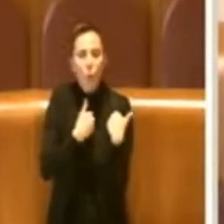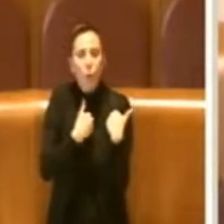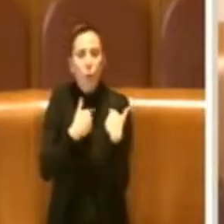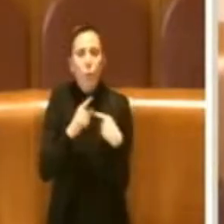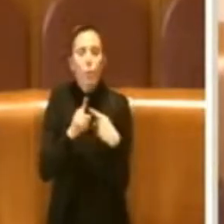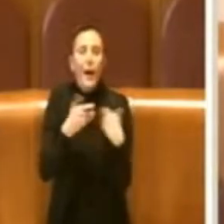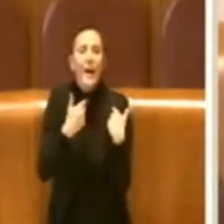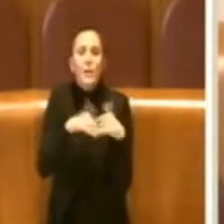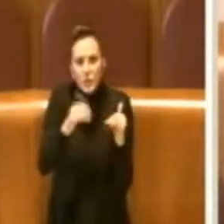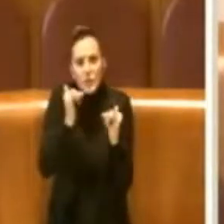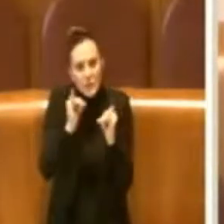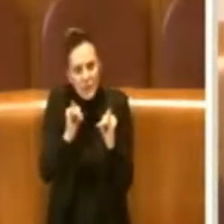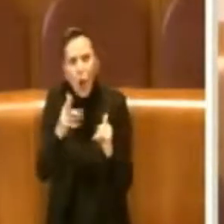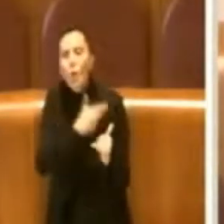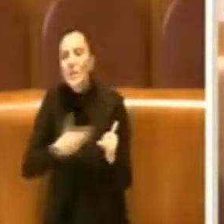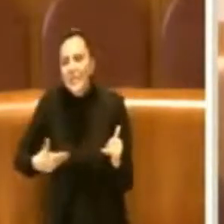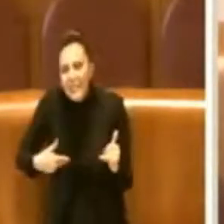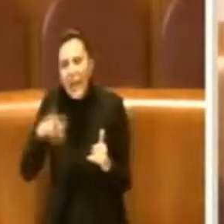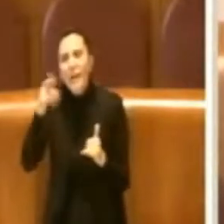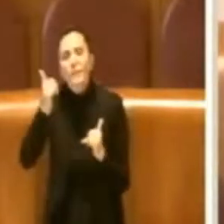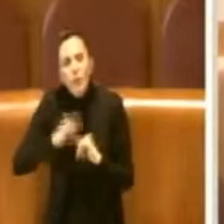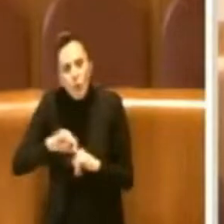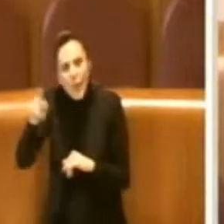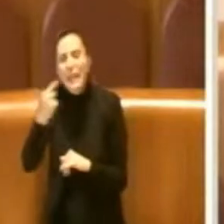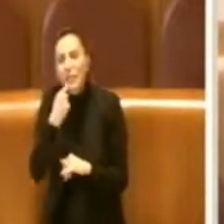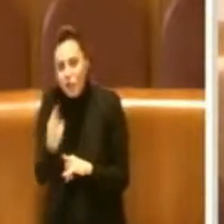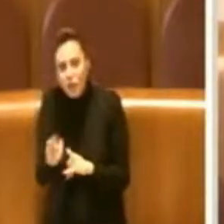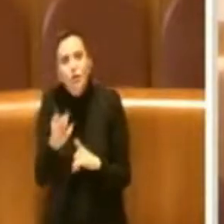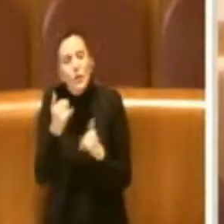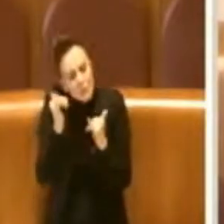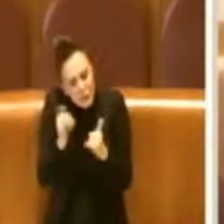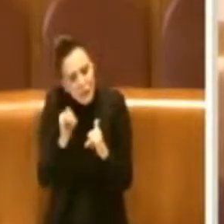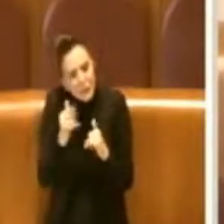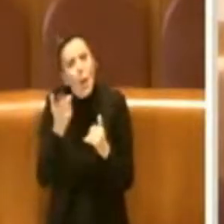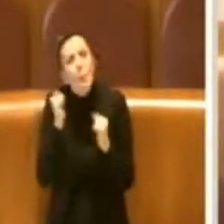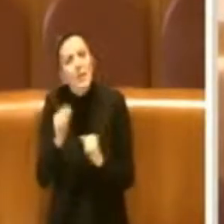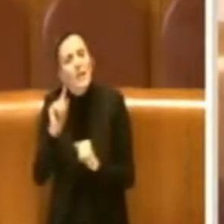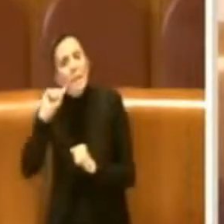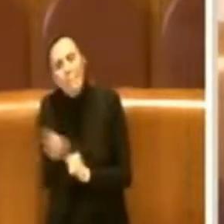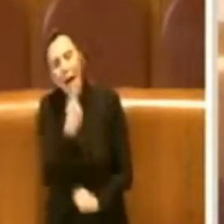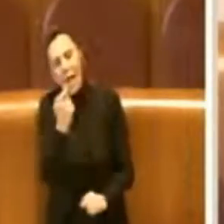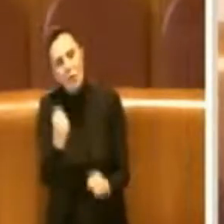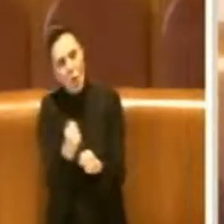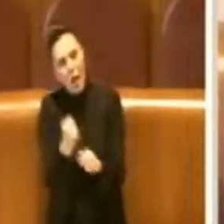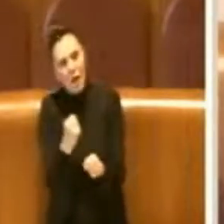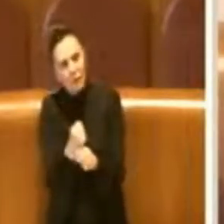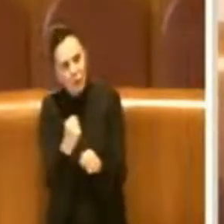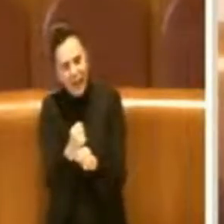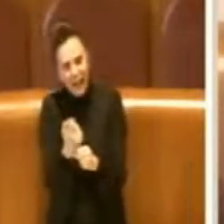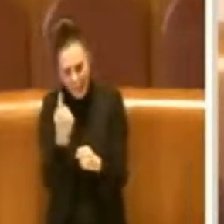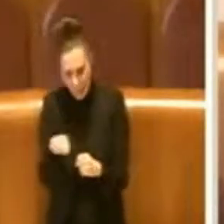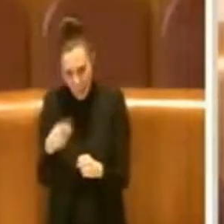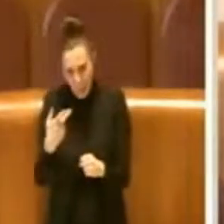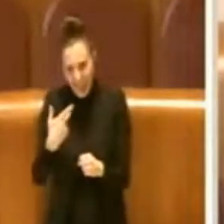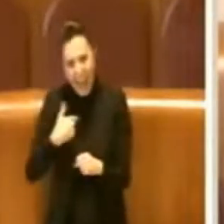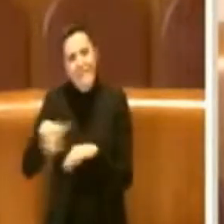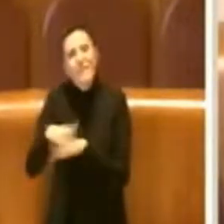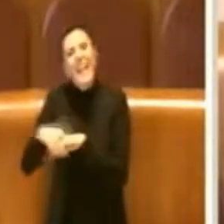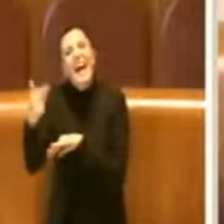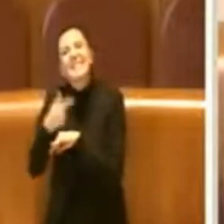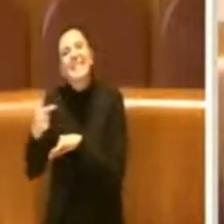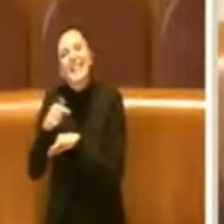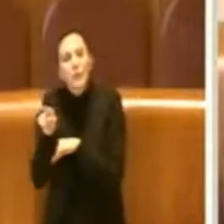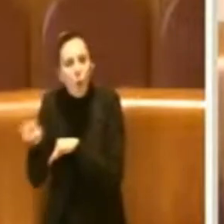contratto? Certo, poteva essere fatta meglio anche quella. Come era grave anche il contratto che c'era precedentemente sul Via del Tridone, ma quella è un altro